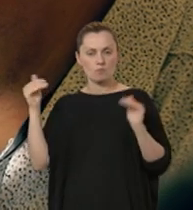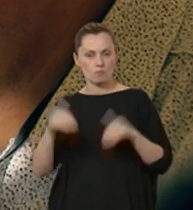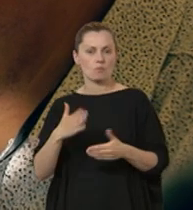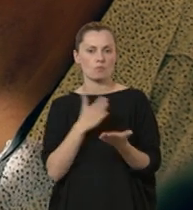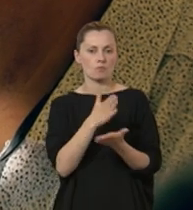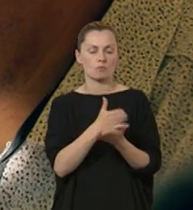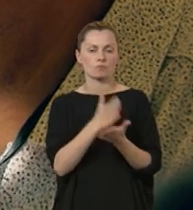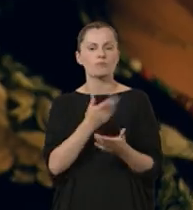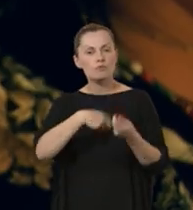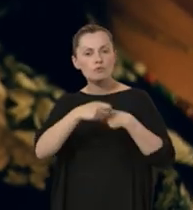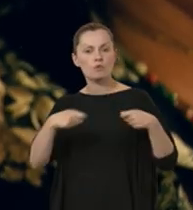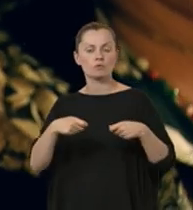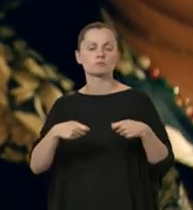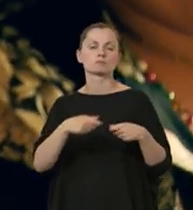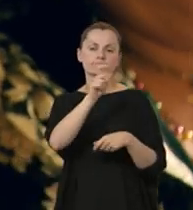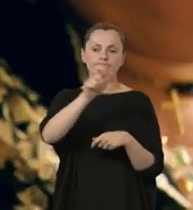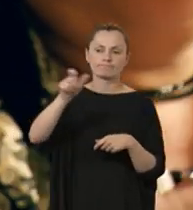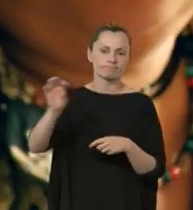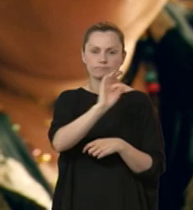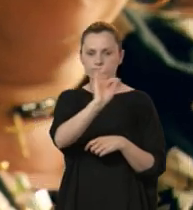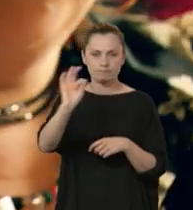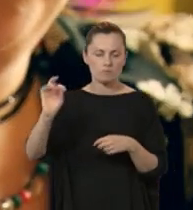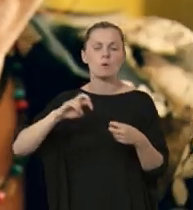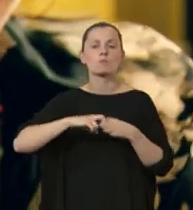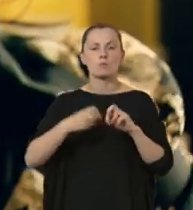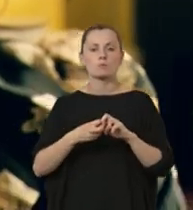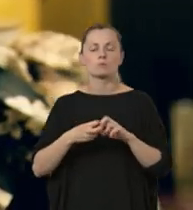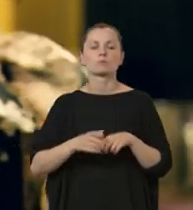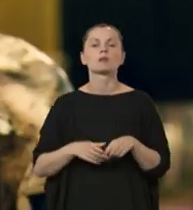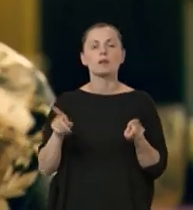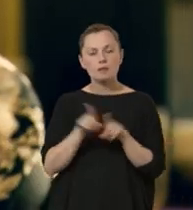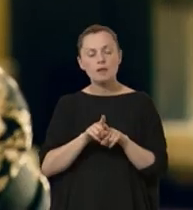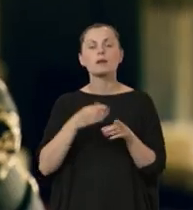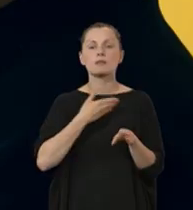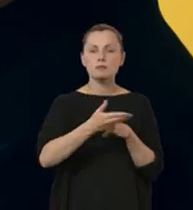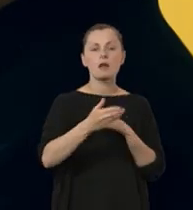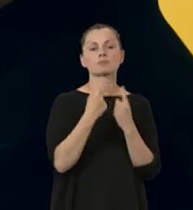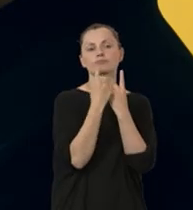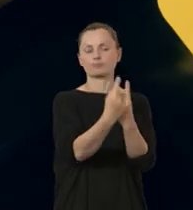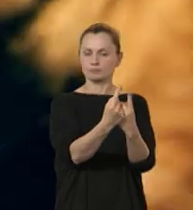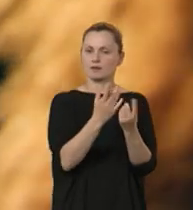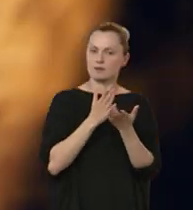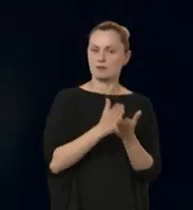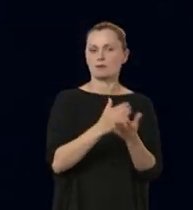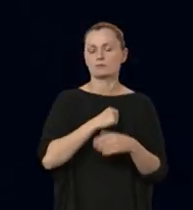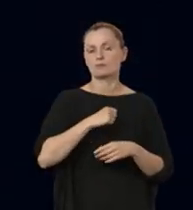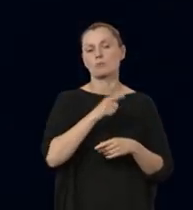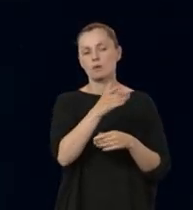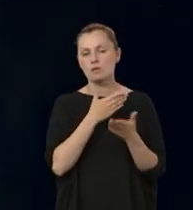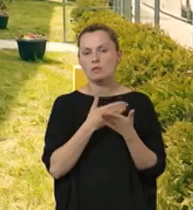w stanie pomóc w rozwiązywaniu pojedynczych problemów i pozostawieniu człowieka dalej w samodzielnym